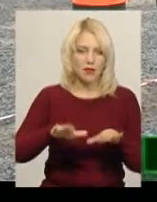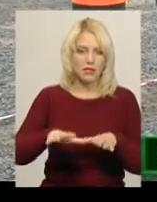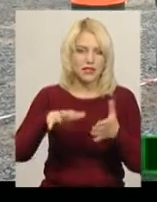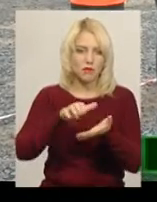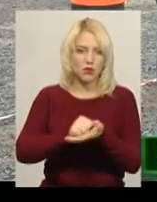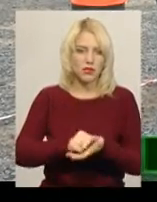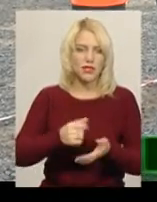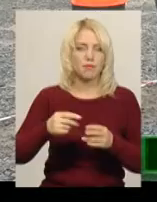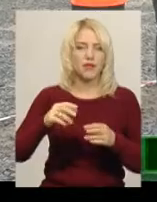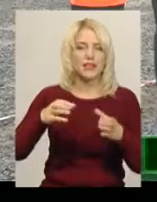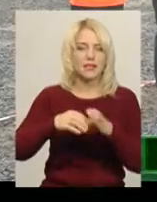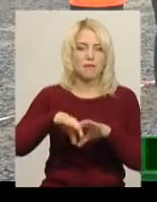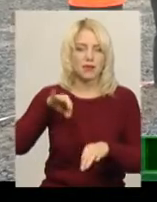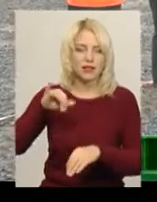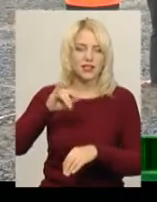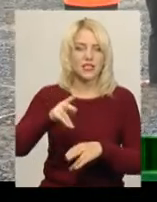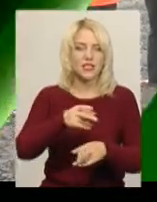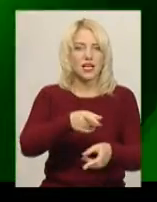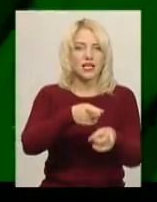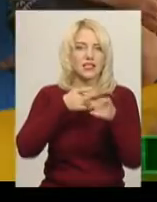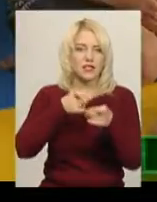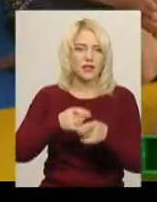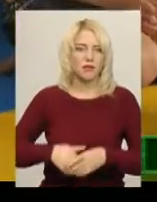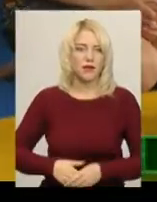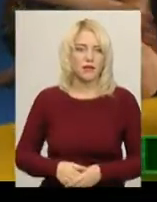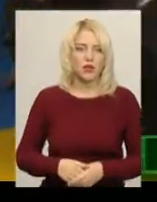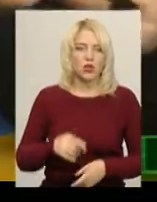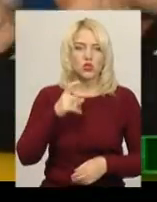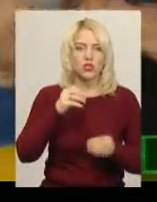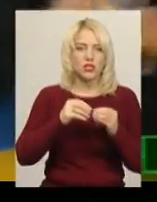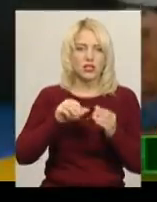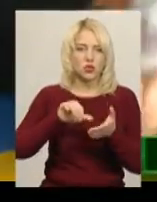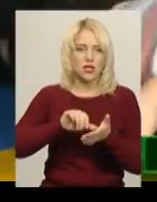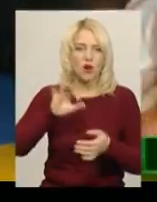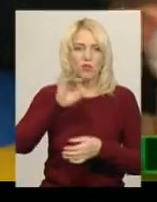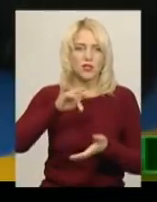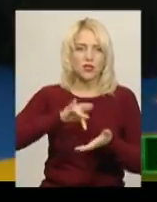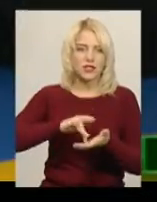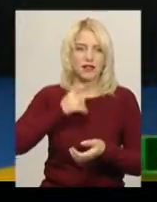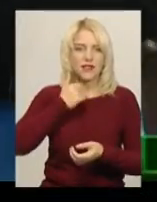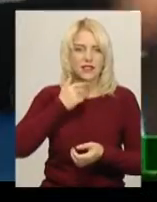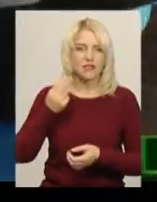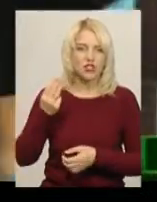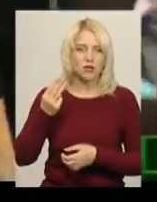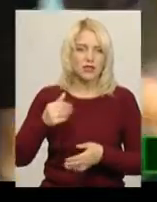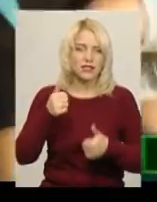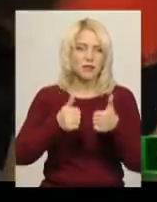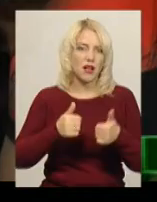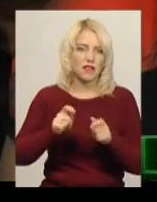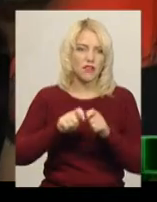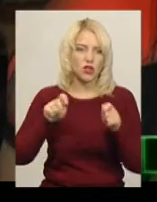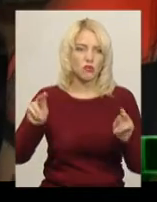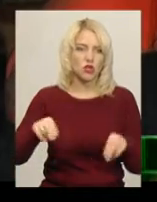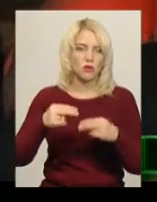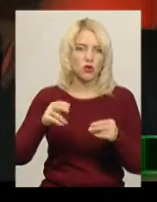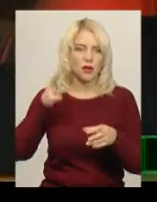збірна на чемпіонаті України з практичної стрільби з карабіну. 110 учасників з обласного центру «Карсилова» та «Шепетівки» змагалися на відкритому